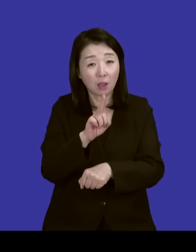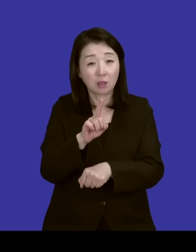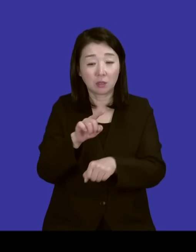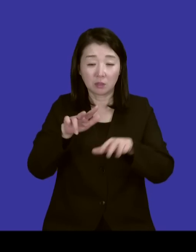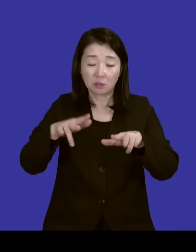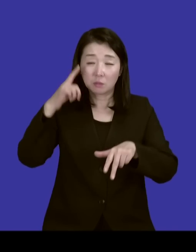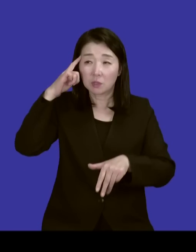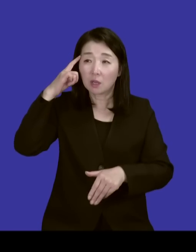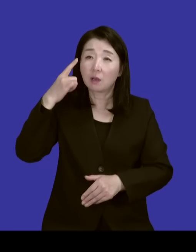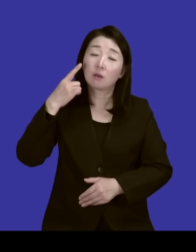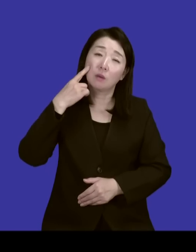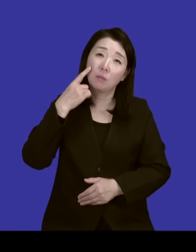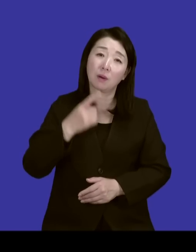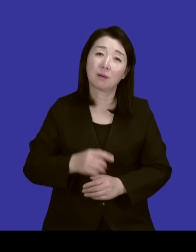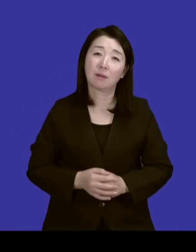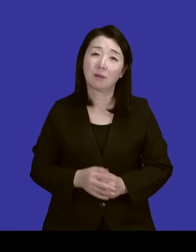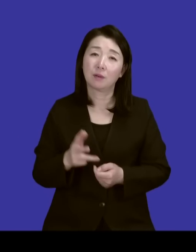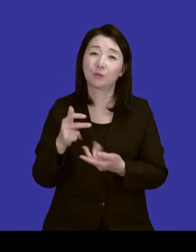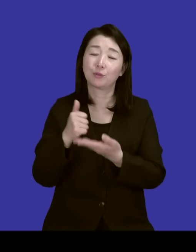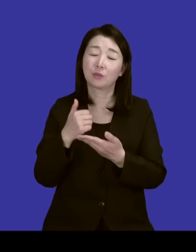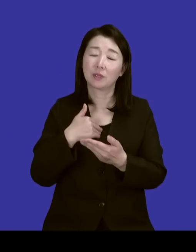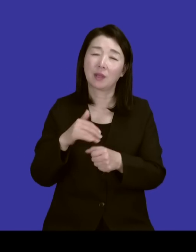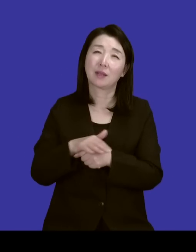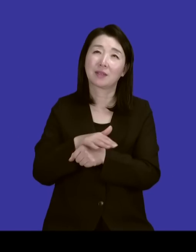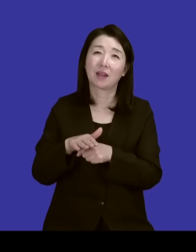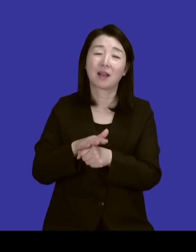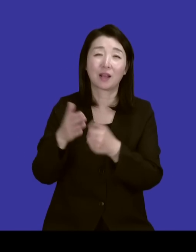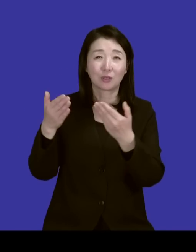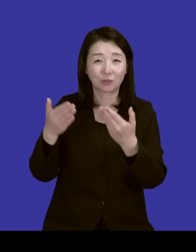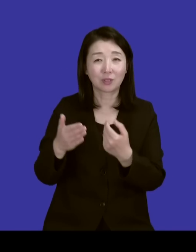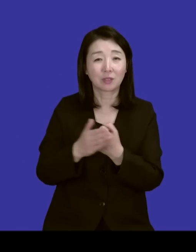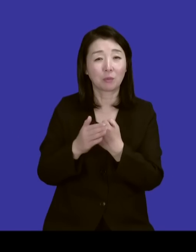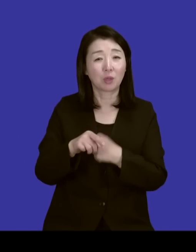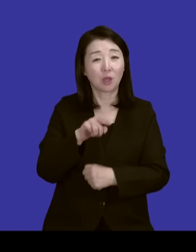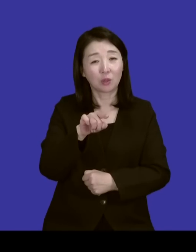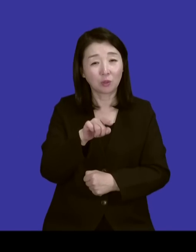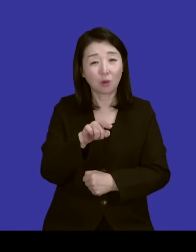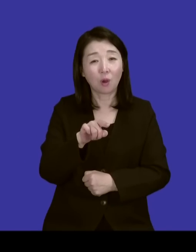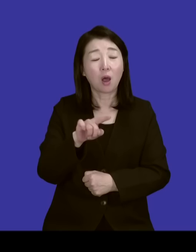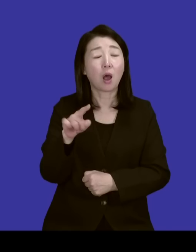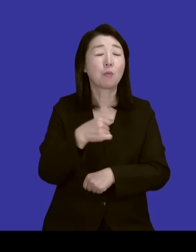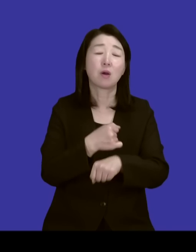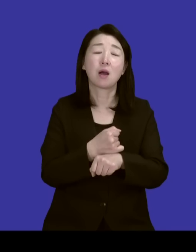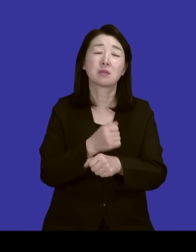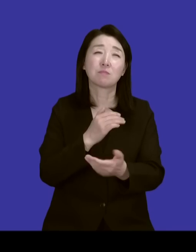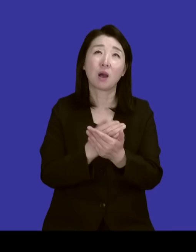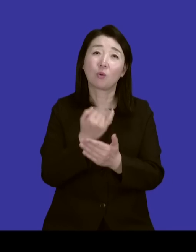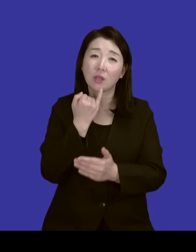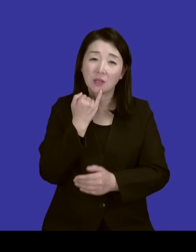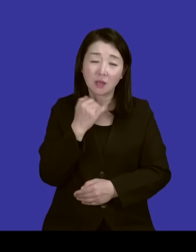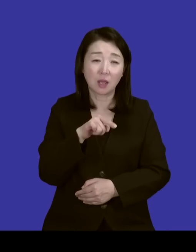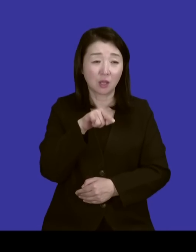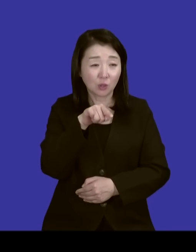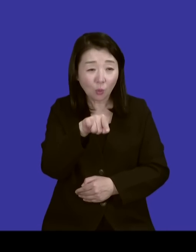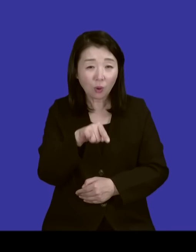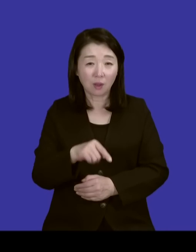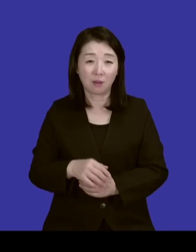생각해보면 주님이 저를 사랑하시니까 너 아무것도 안 해도 좋아. 난 네가